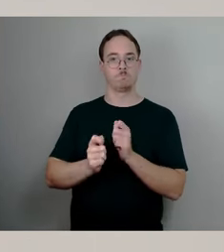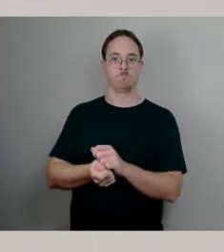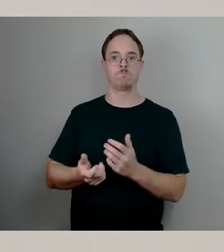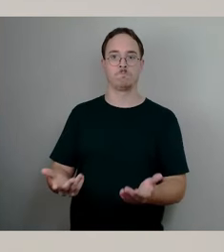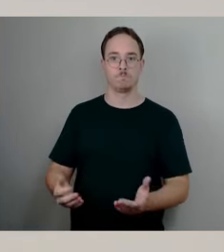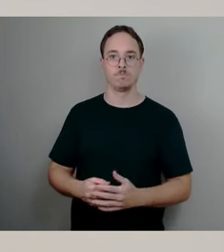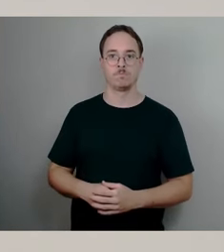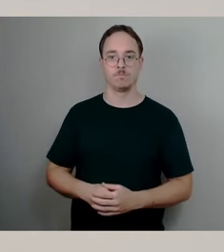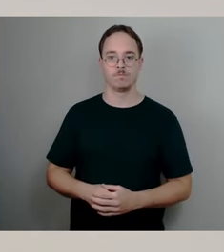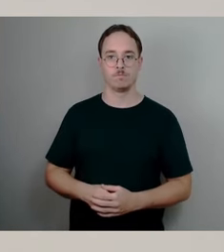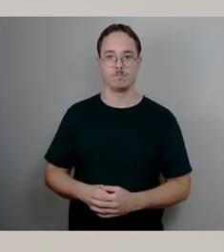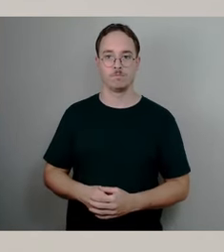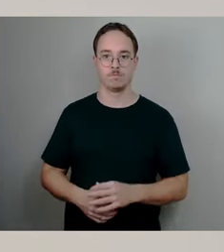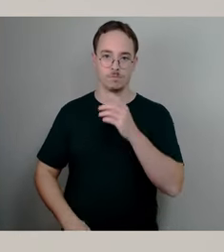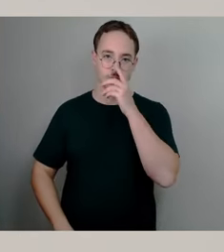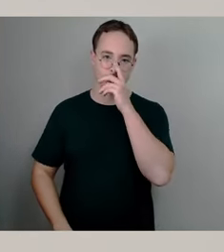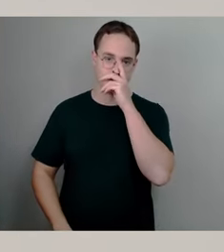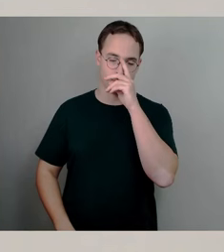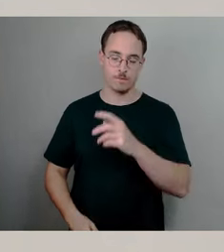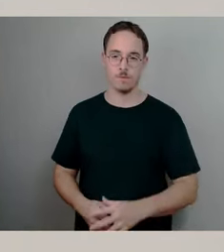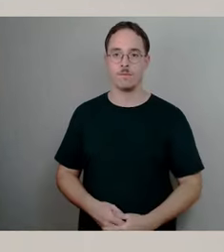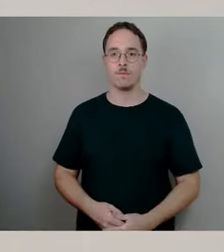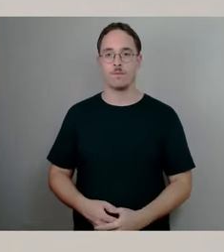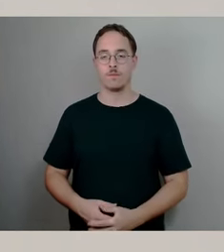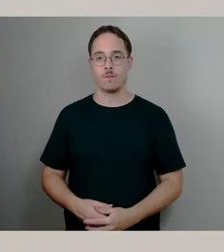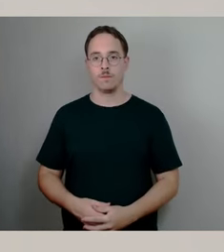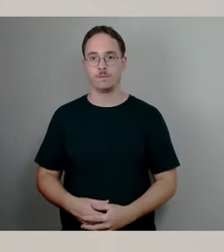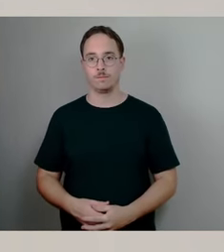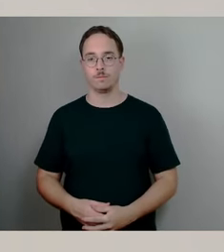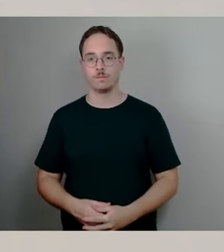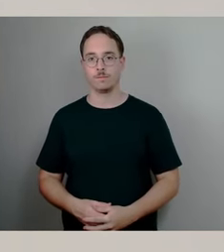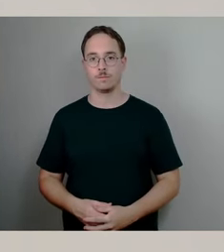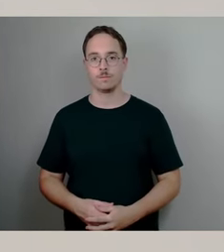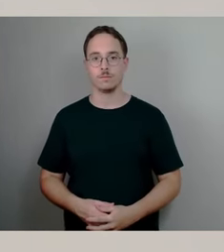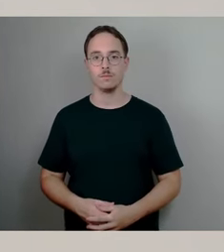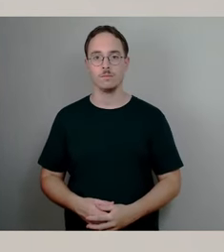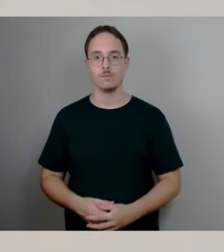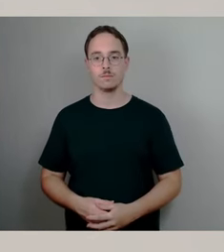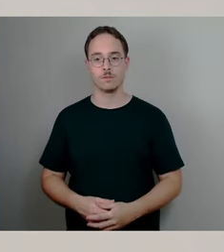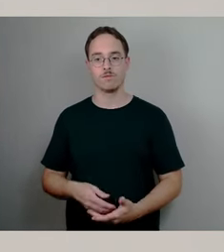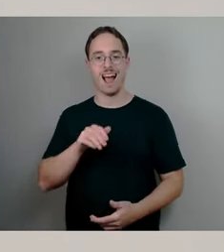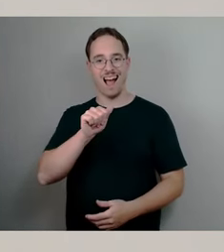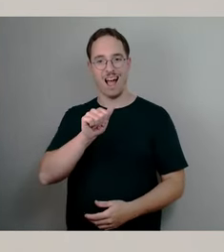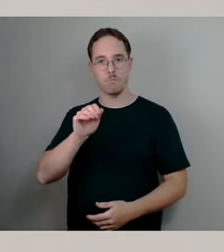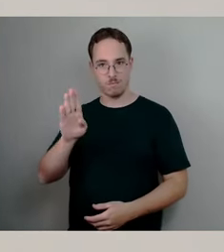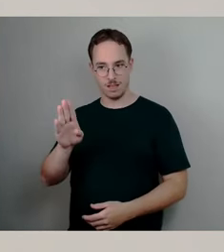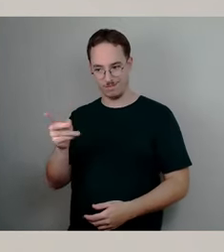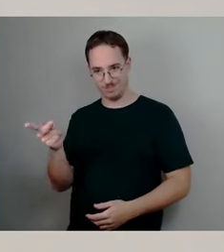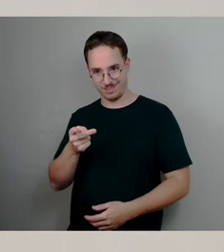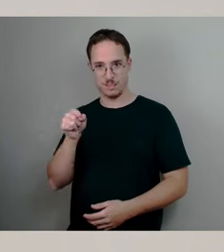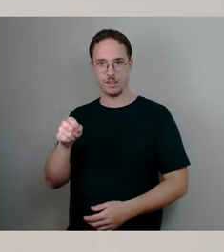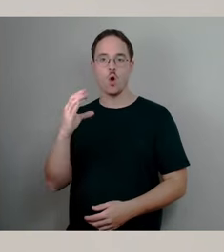von Chloriden in einem höheren Maße vorlag. Darum eben erst A, B und dann C.